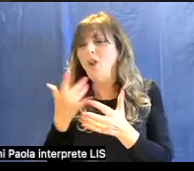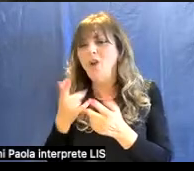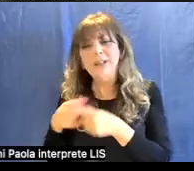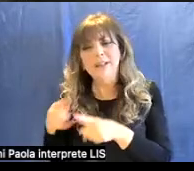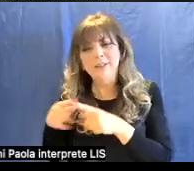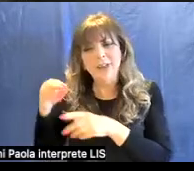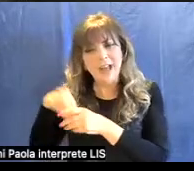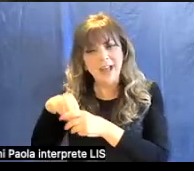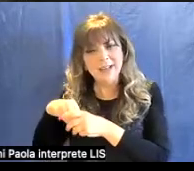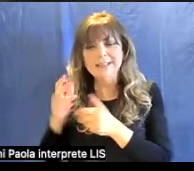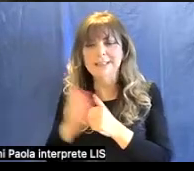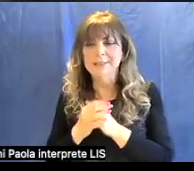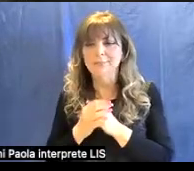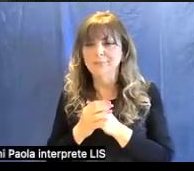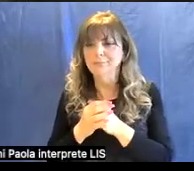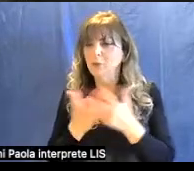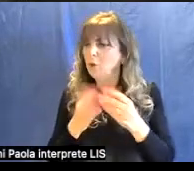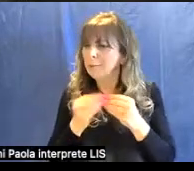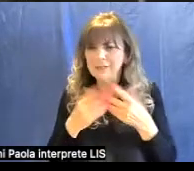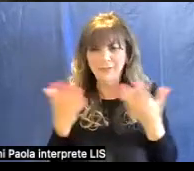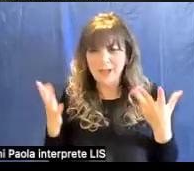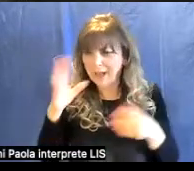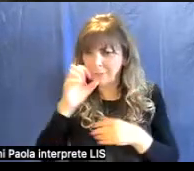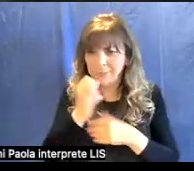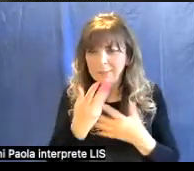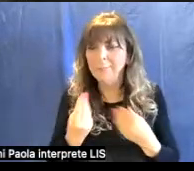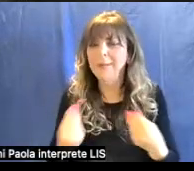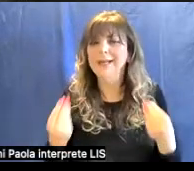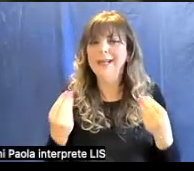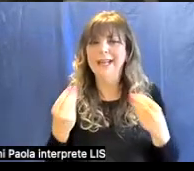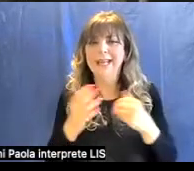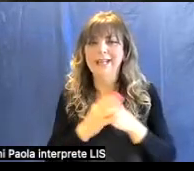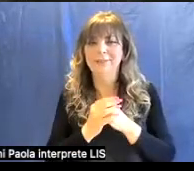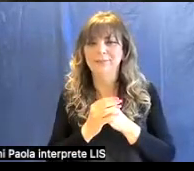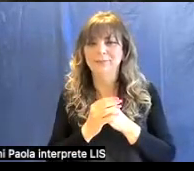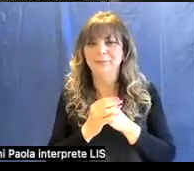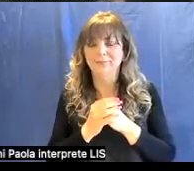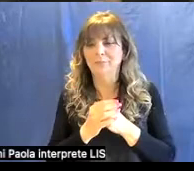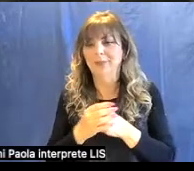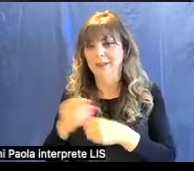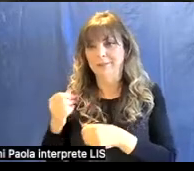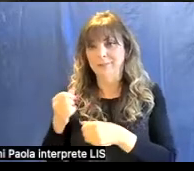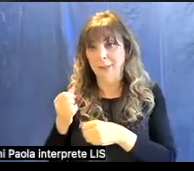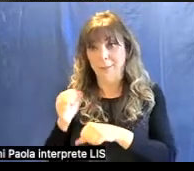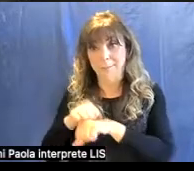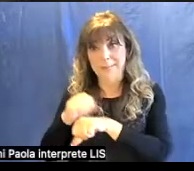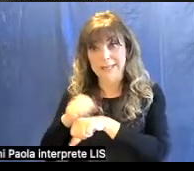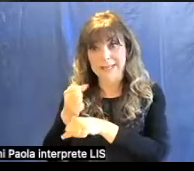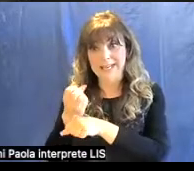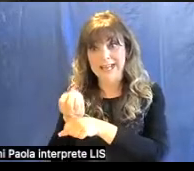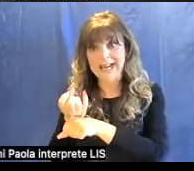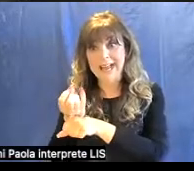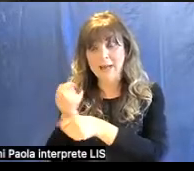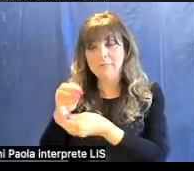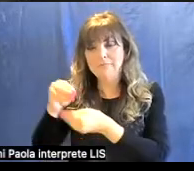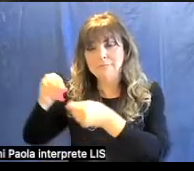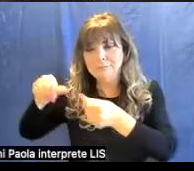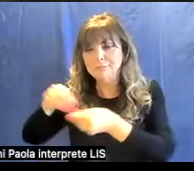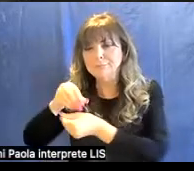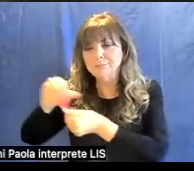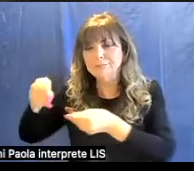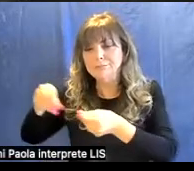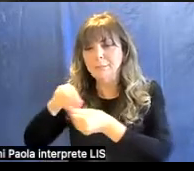Come si fa a capirlo? Perché macinando il minerale a livello microscopico la